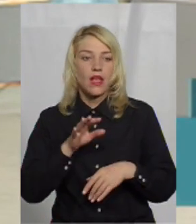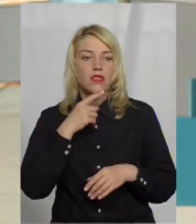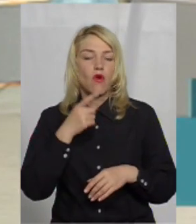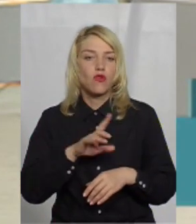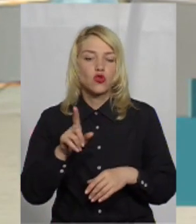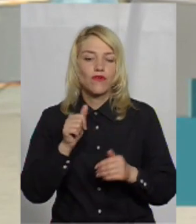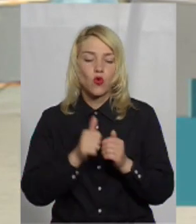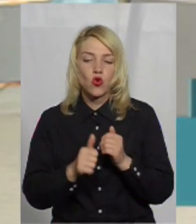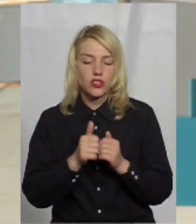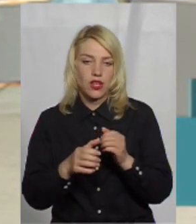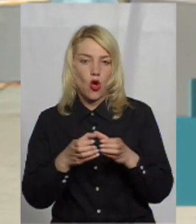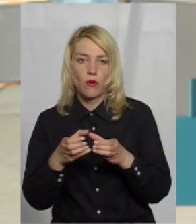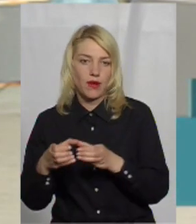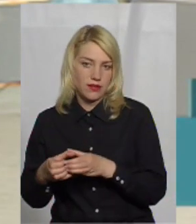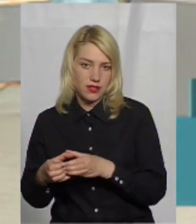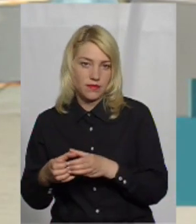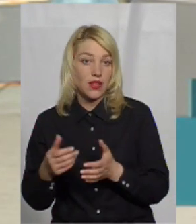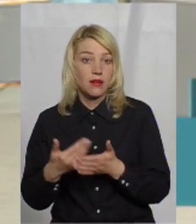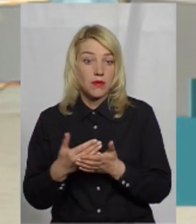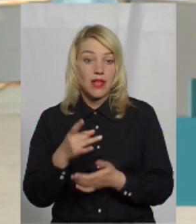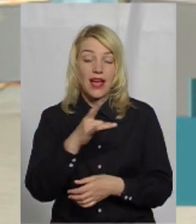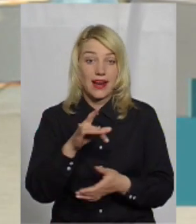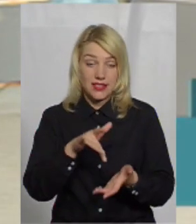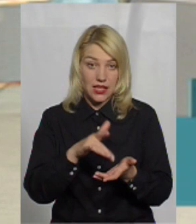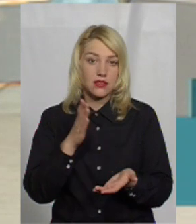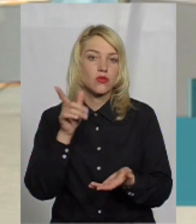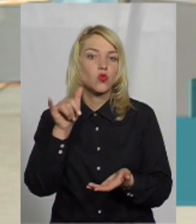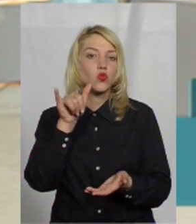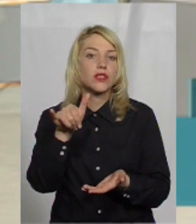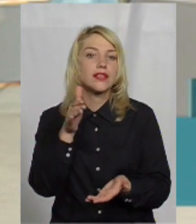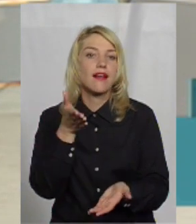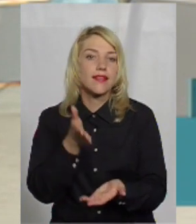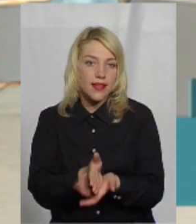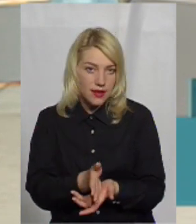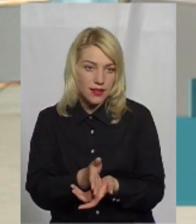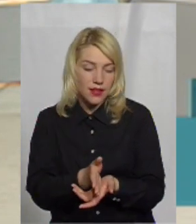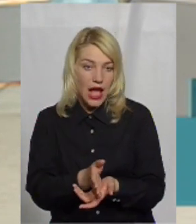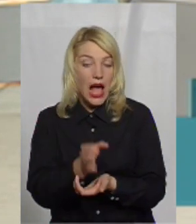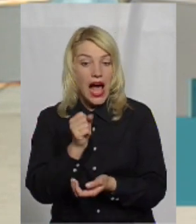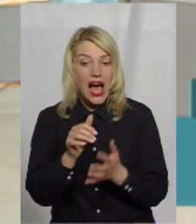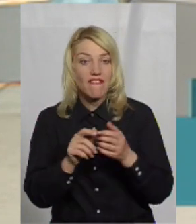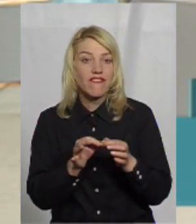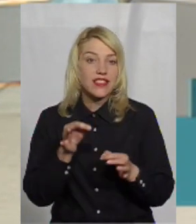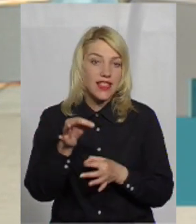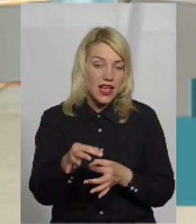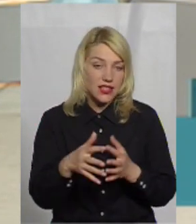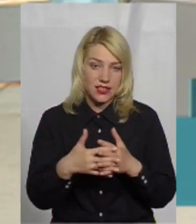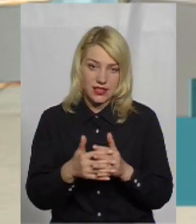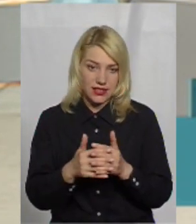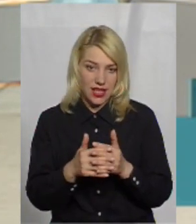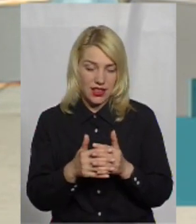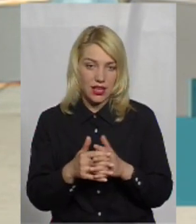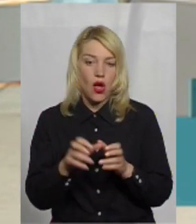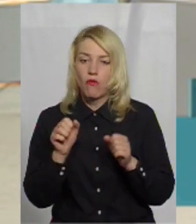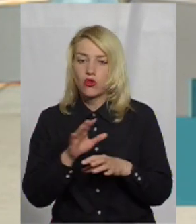громаді, ну, по-перше, в райцентрах є пожежні команди, і ми повинні говорити, що це треба в селах віддалити. Можливо, не завжди треба машину.